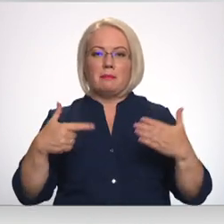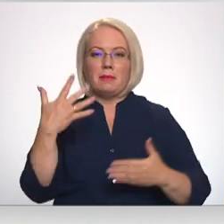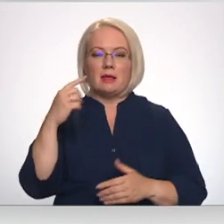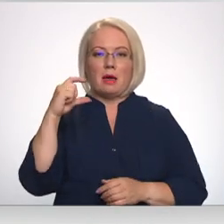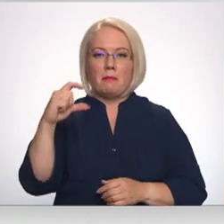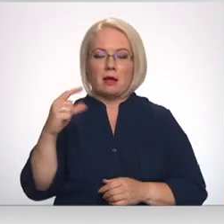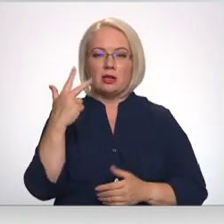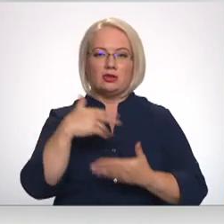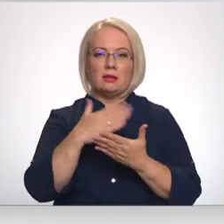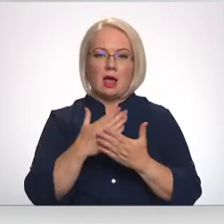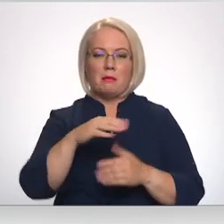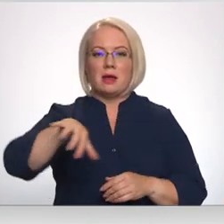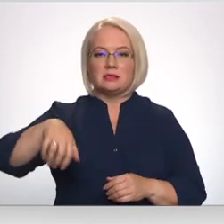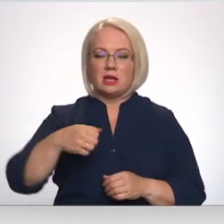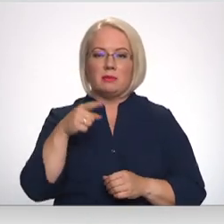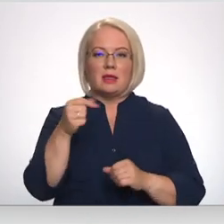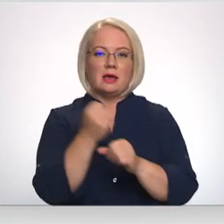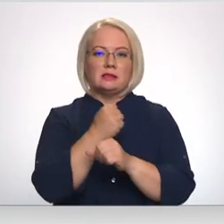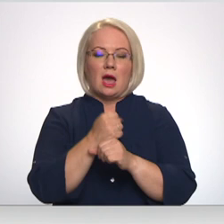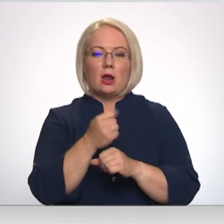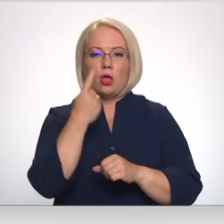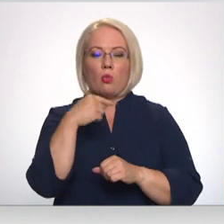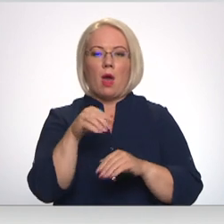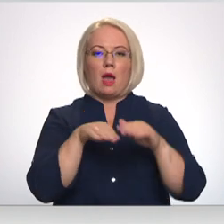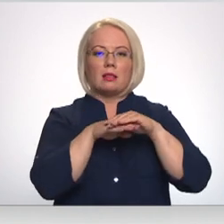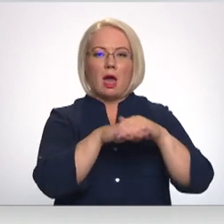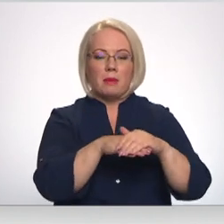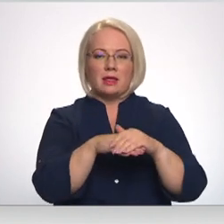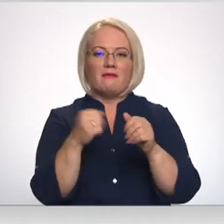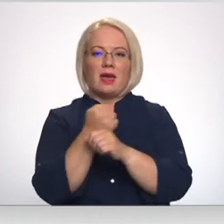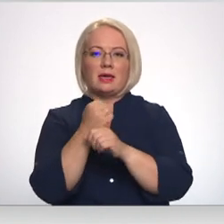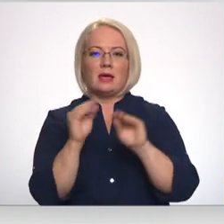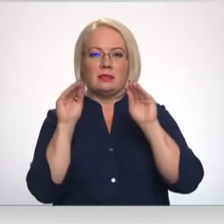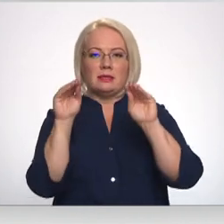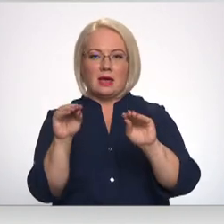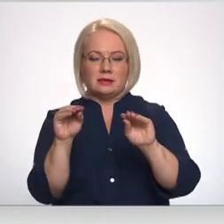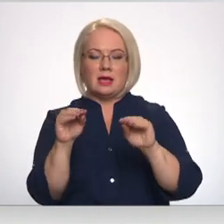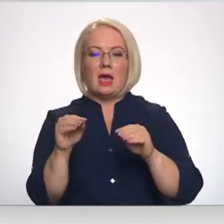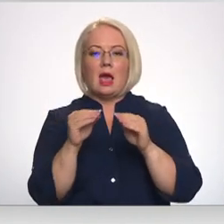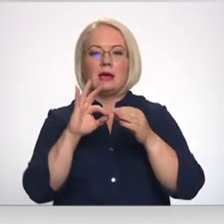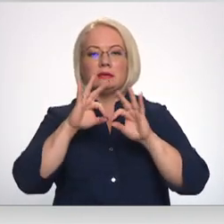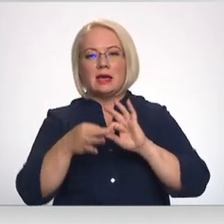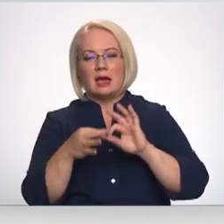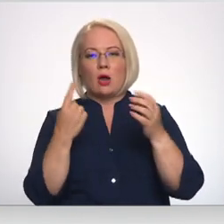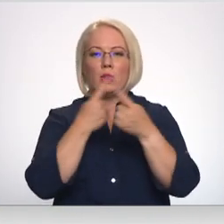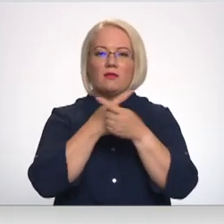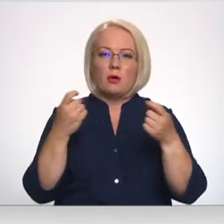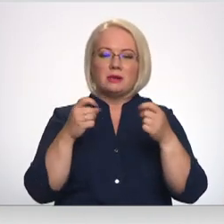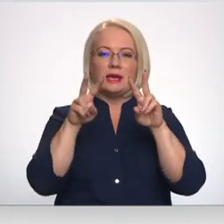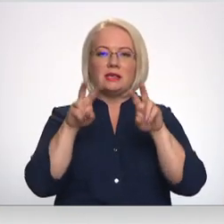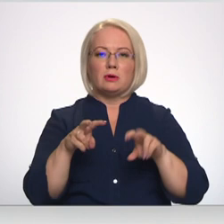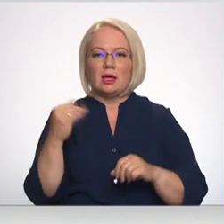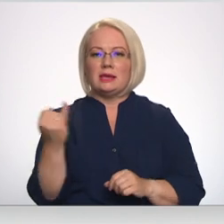Trešās daļas par zādzību, tā izdarīt no glabātavas vai ietaisas, kas savieno glabātavas. Plašāku informāciju izmeklēšanas